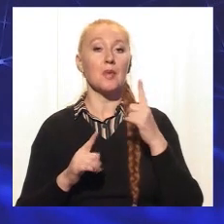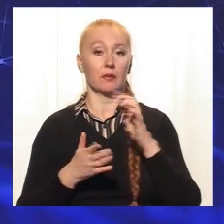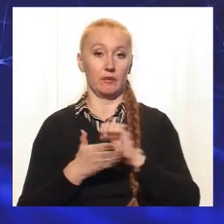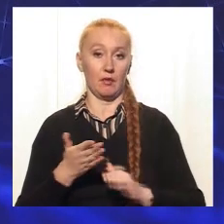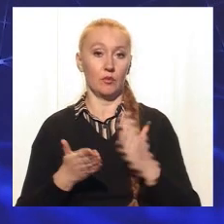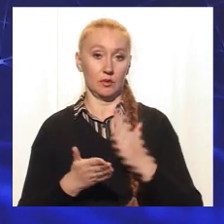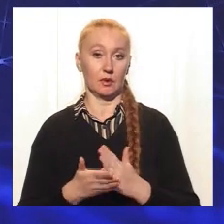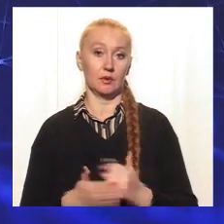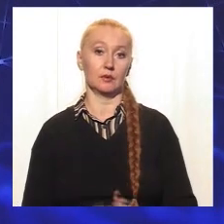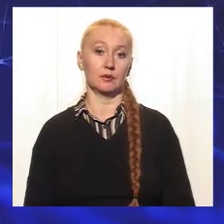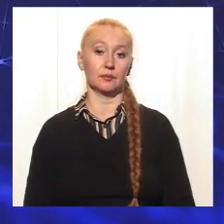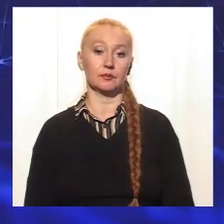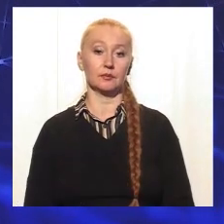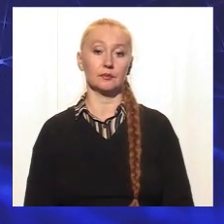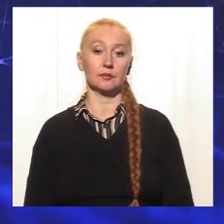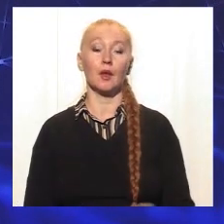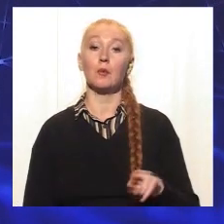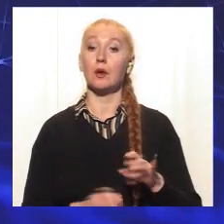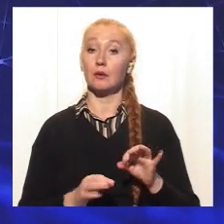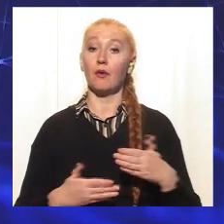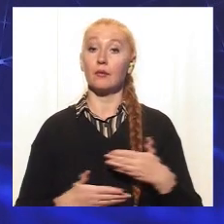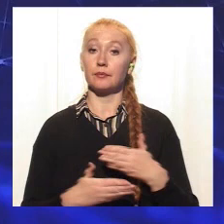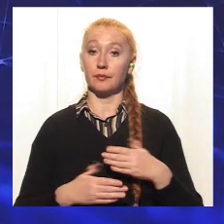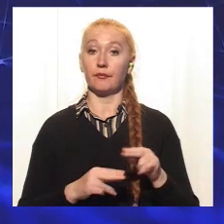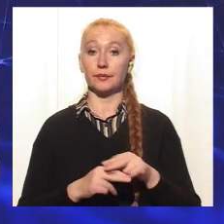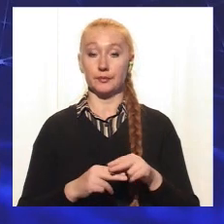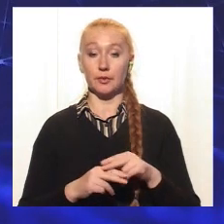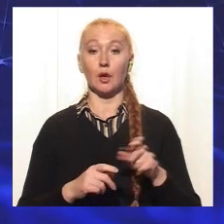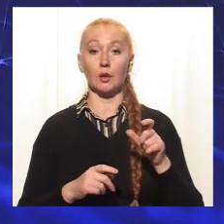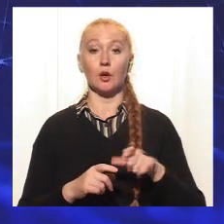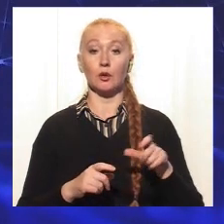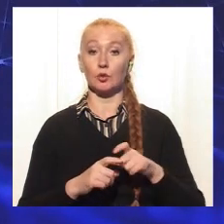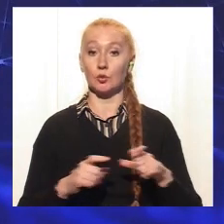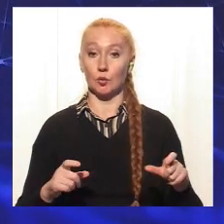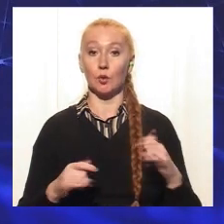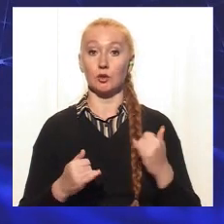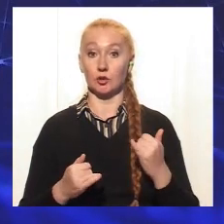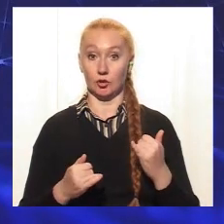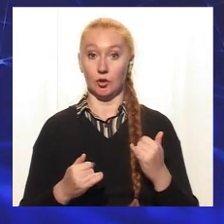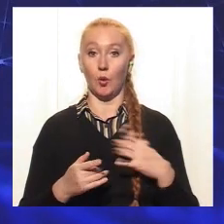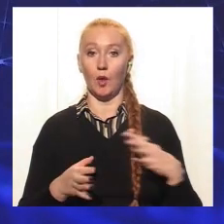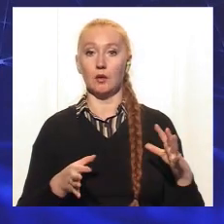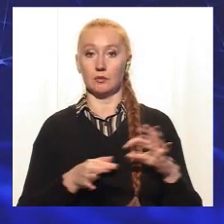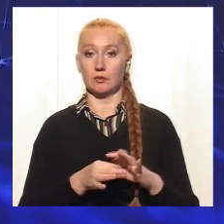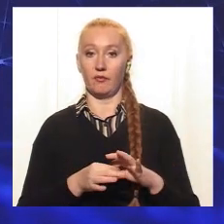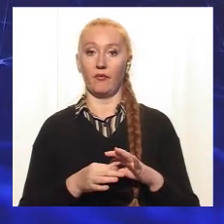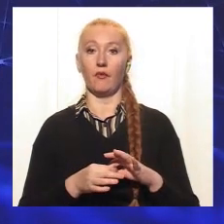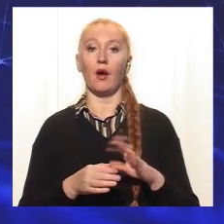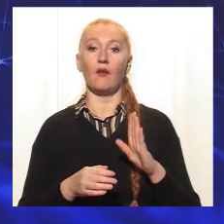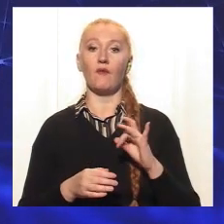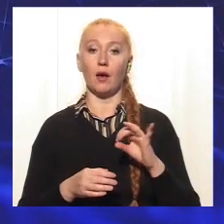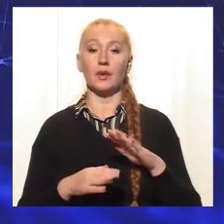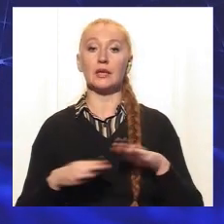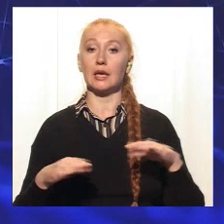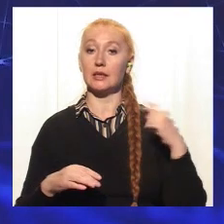беременності. Ми з вами говорили про статеве виховання школярів, і зараз вайбером у нас на зв'язку є дитячий